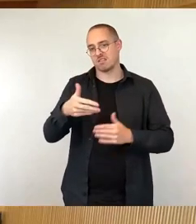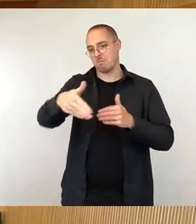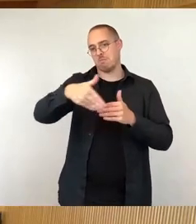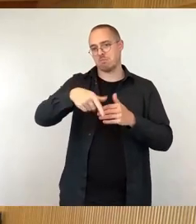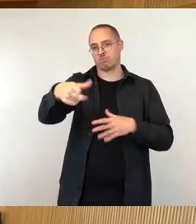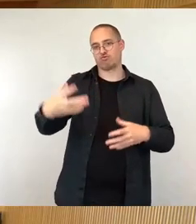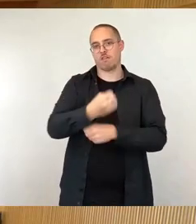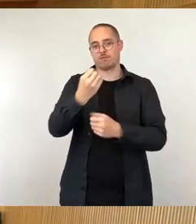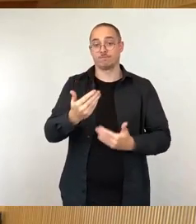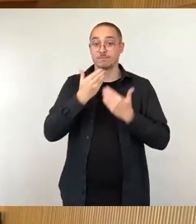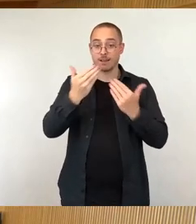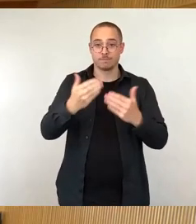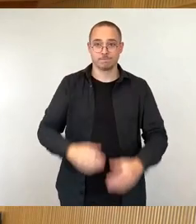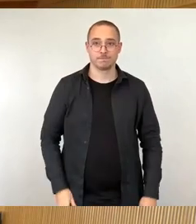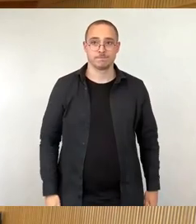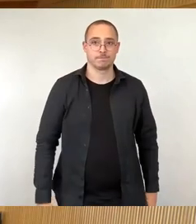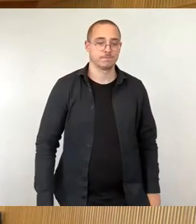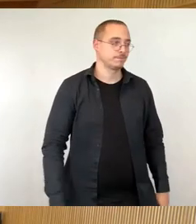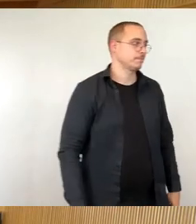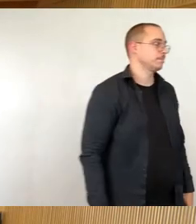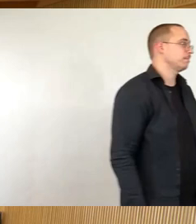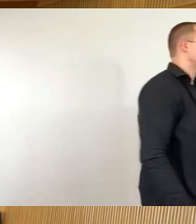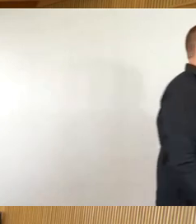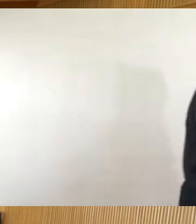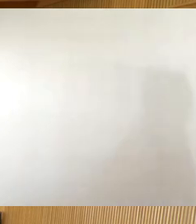So, wir setzen fort mit Fraktion Die Linke, Herr Kießling.